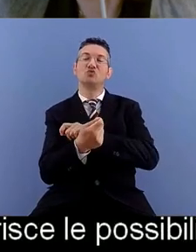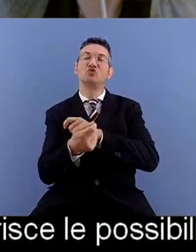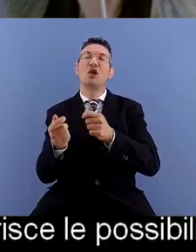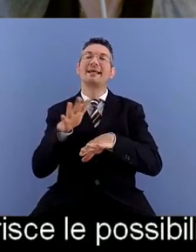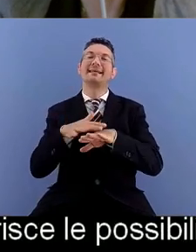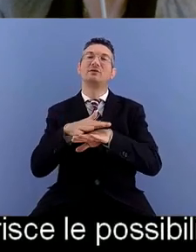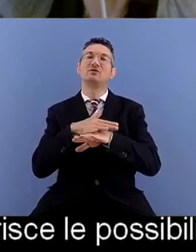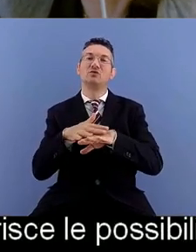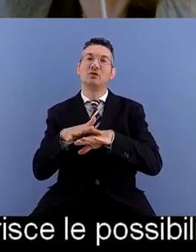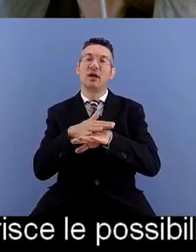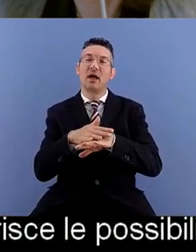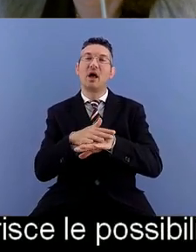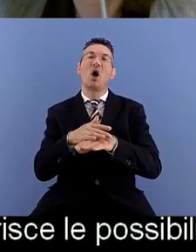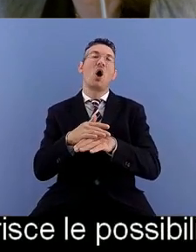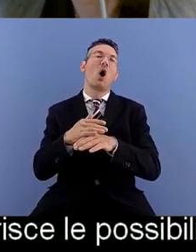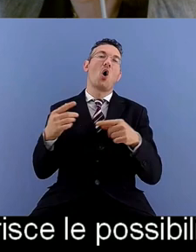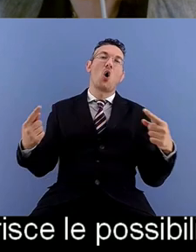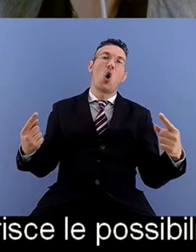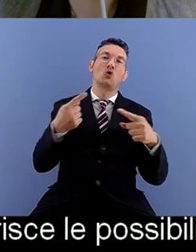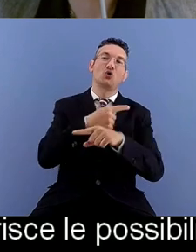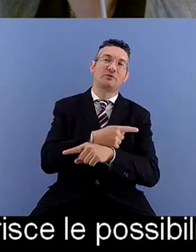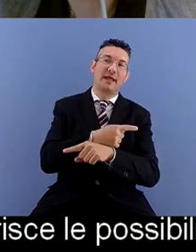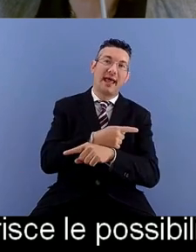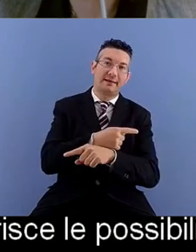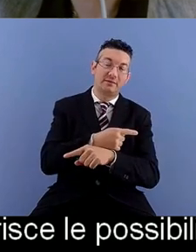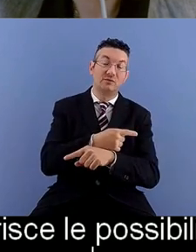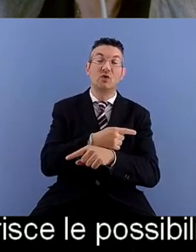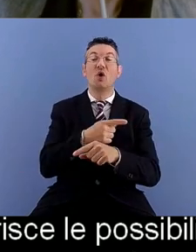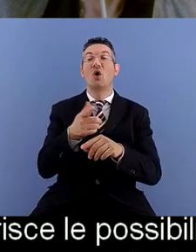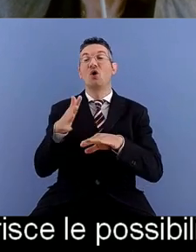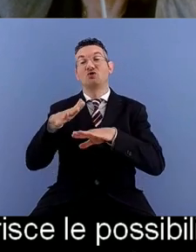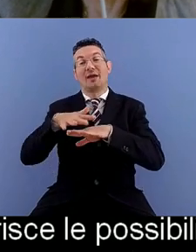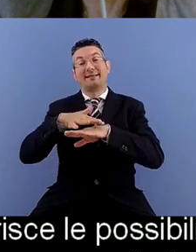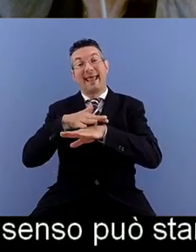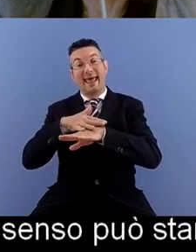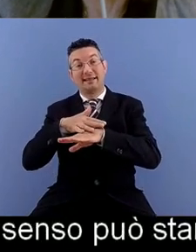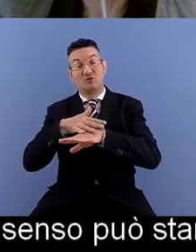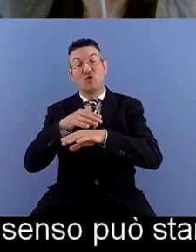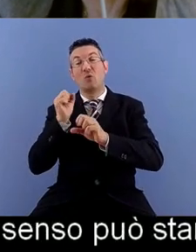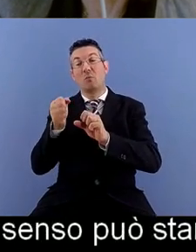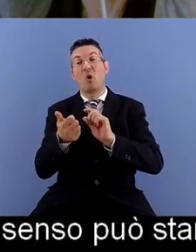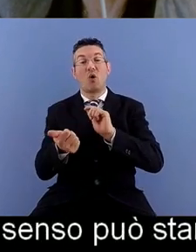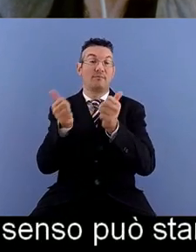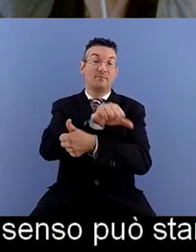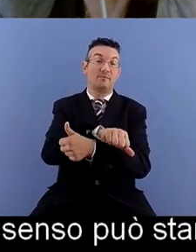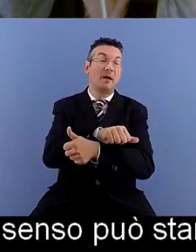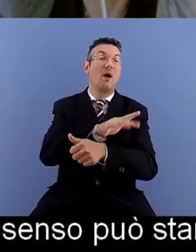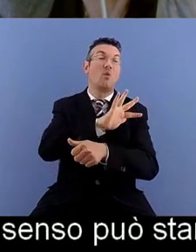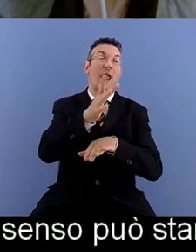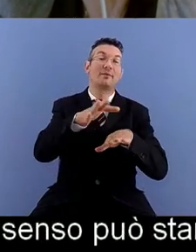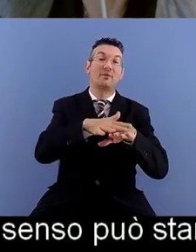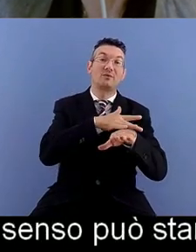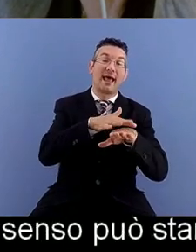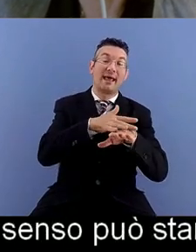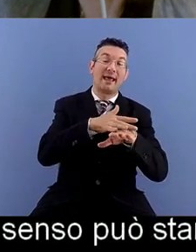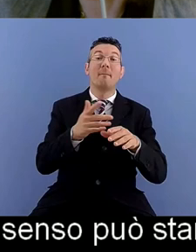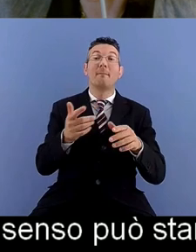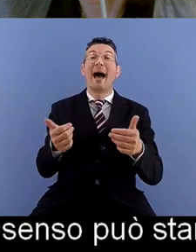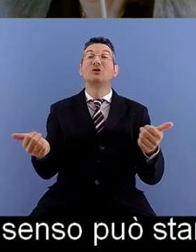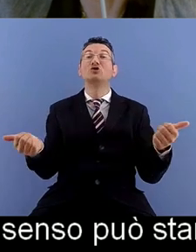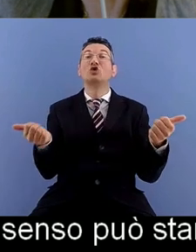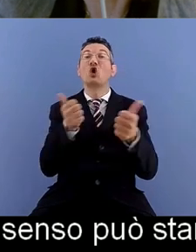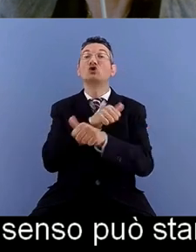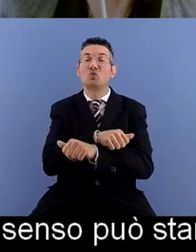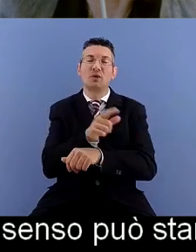Controsenso un senso può stare al posto di un altro non per sostituirlo ma insomma per farsi